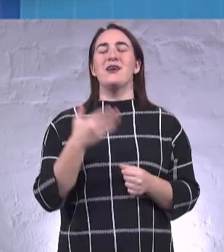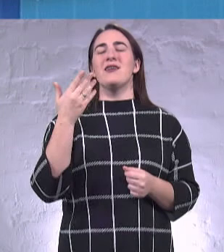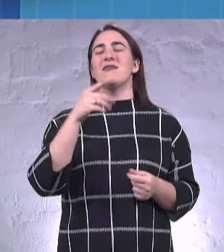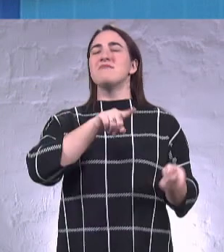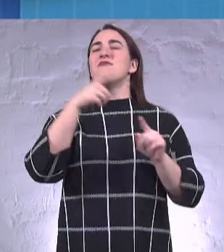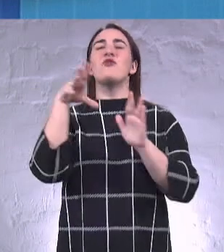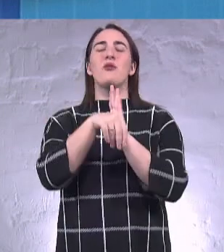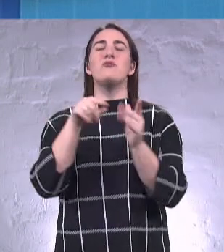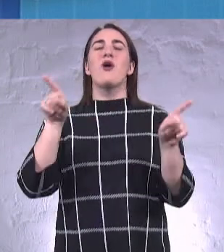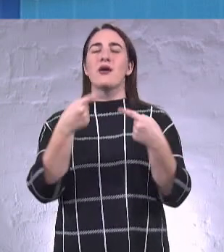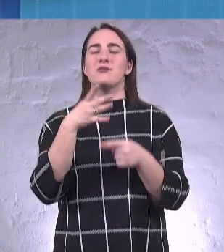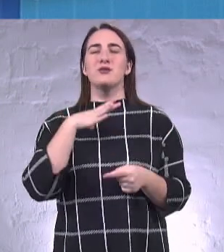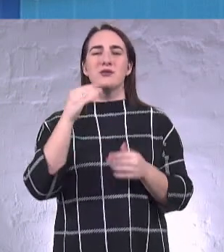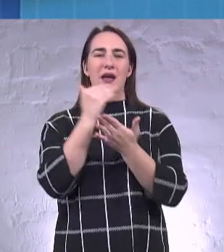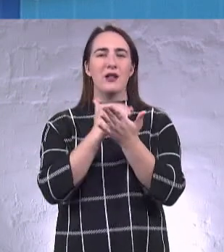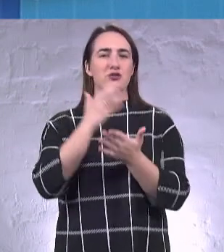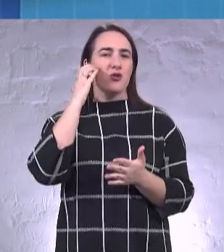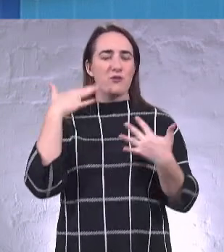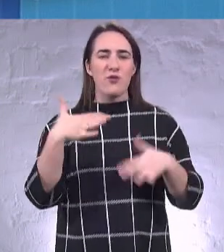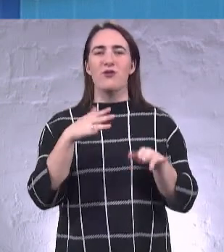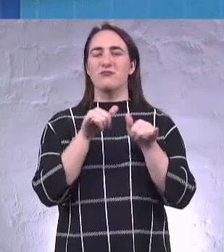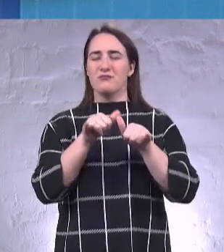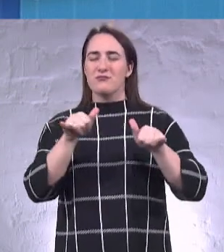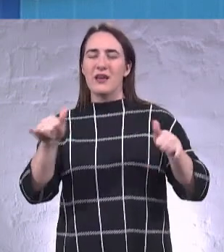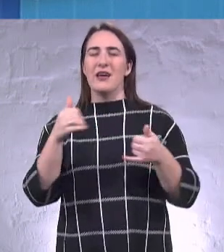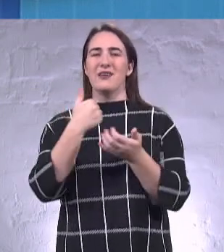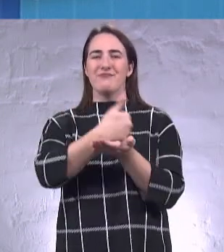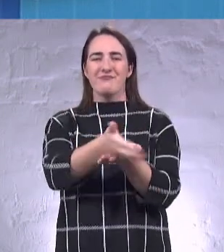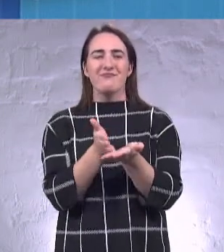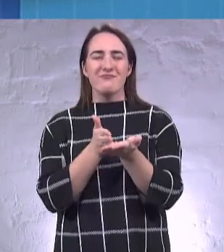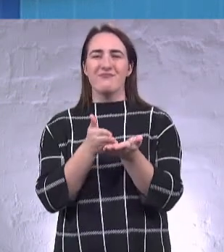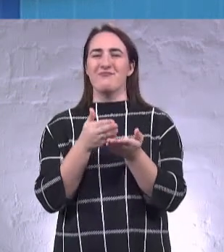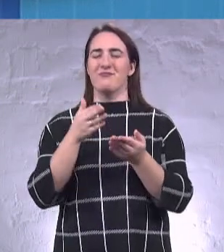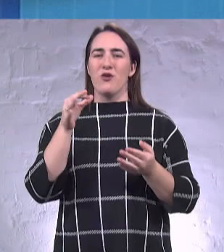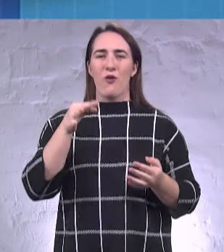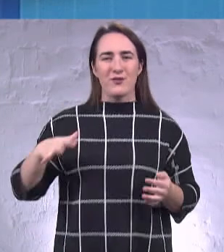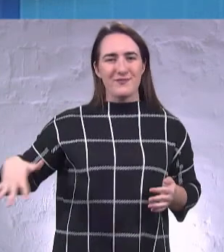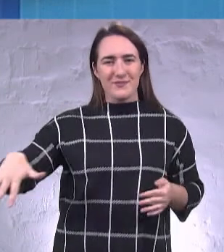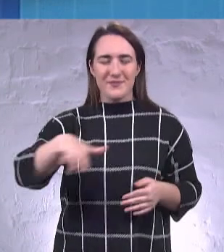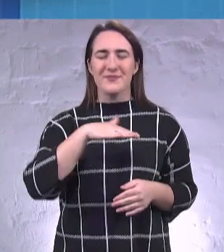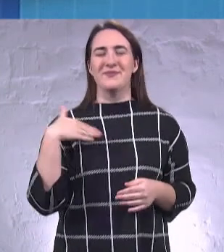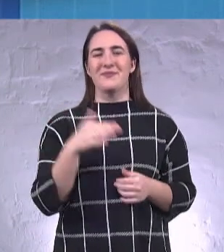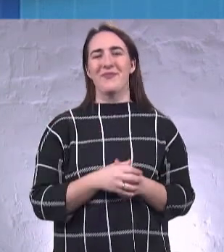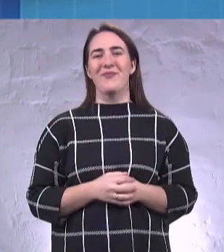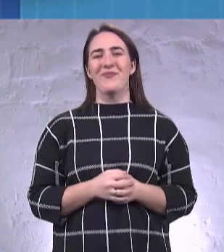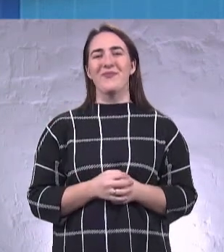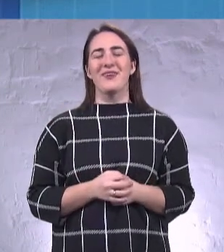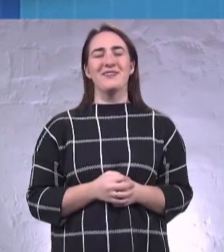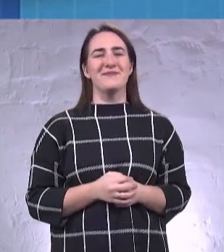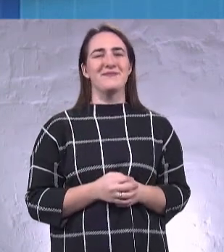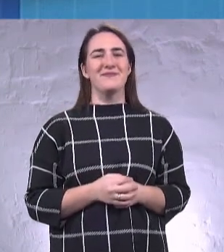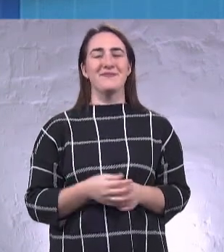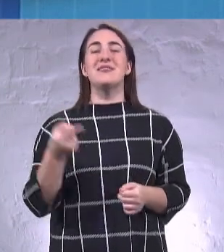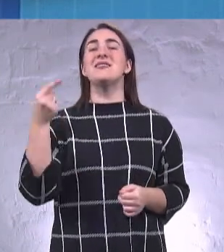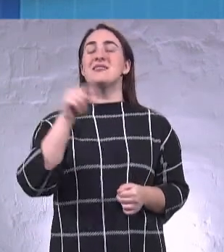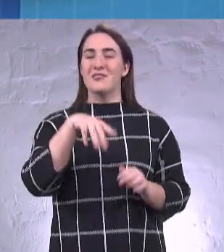Це і розбудова інфраструктури острова Зміїнний, для того, щоб зберегти потенціал. Це